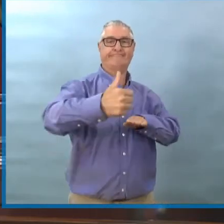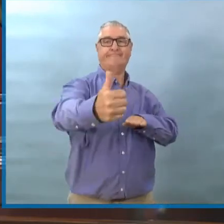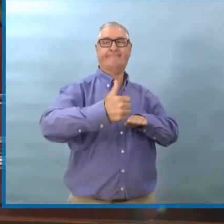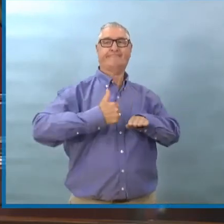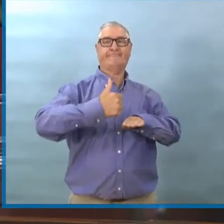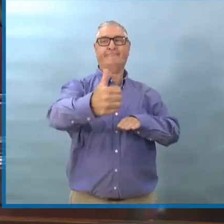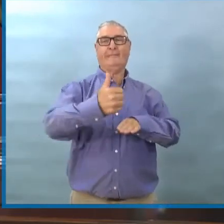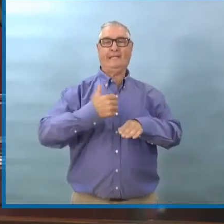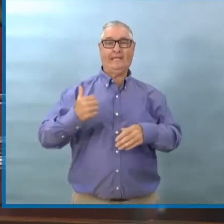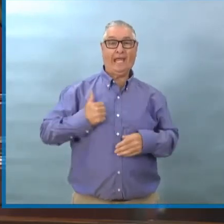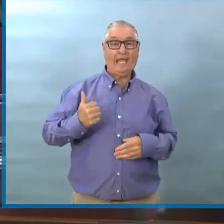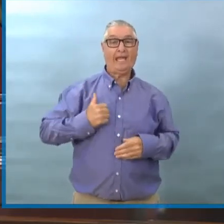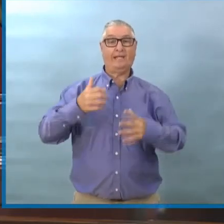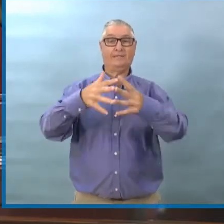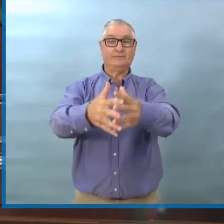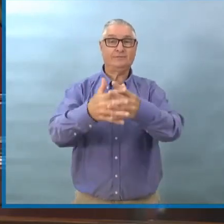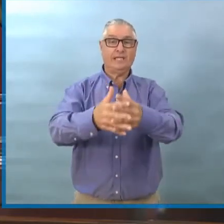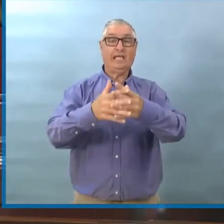d'infection au Manitoba.